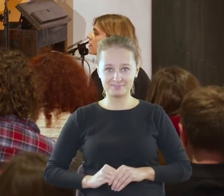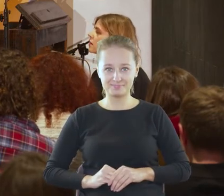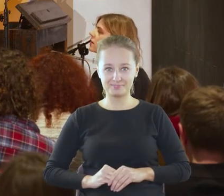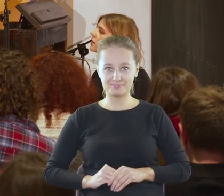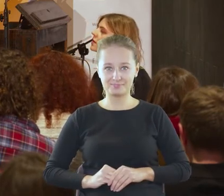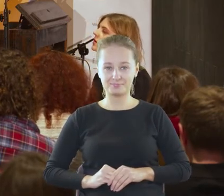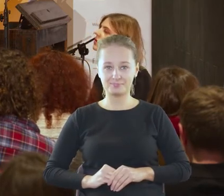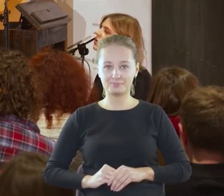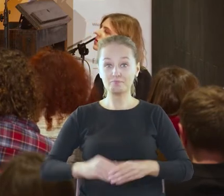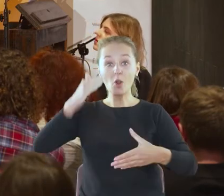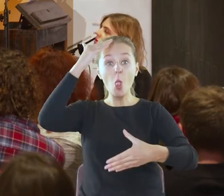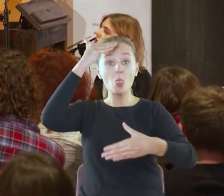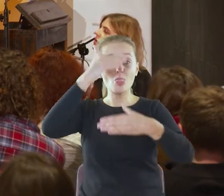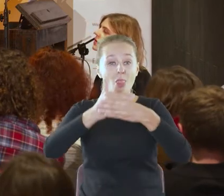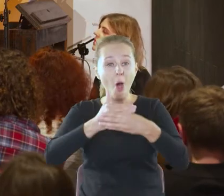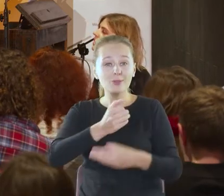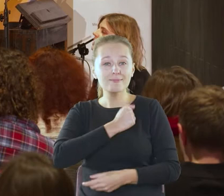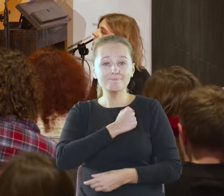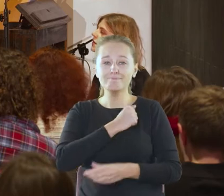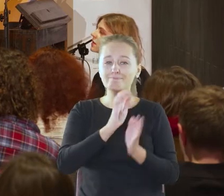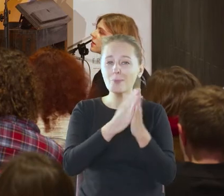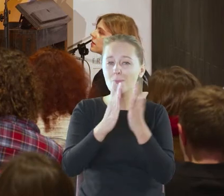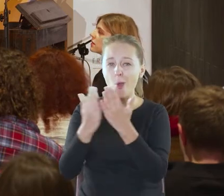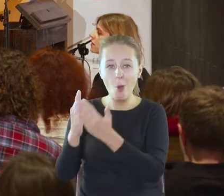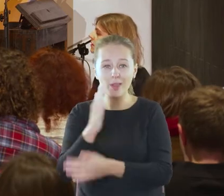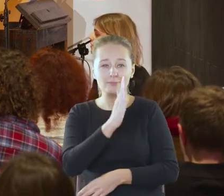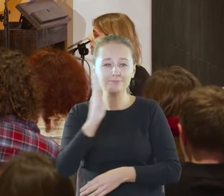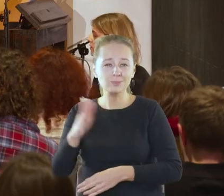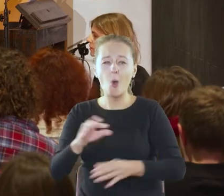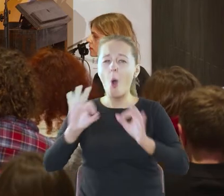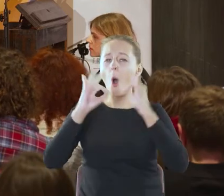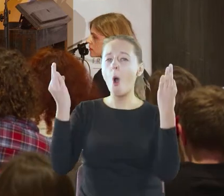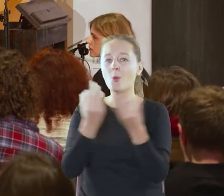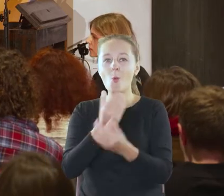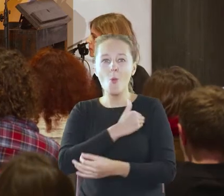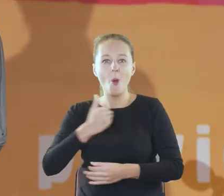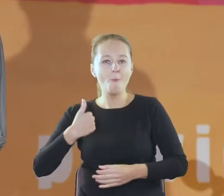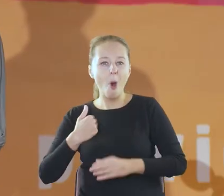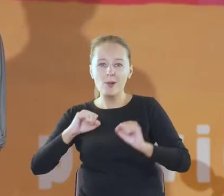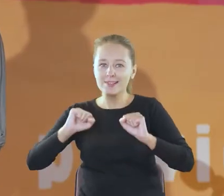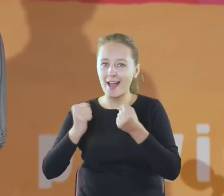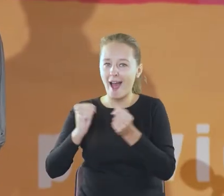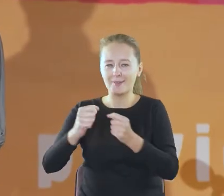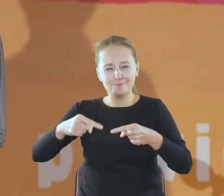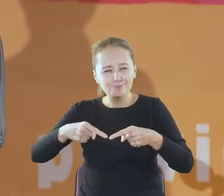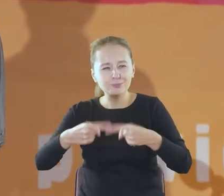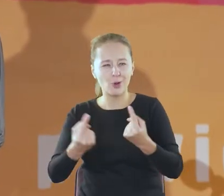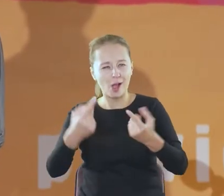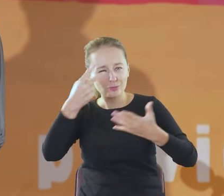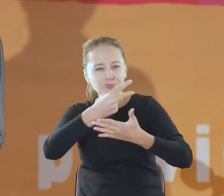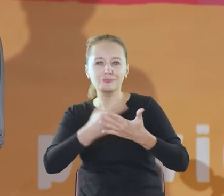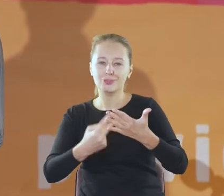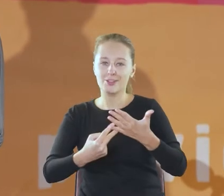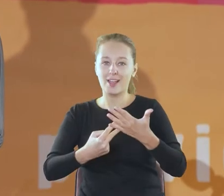Noc Bibliotek to ogólnopolska akcja przekonująca do czytania